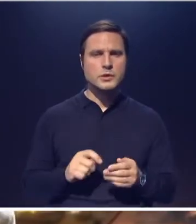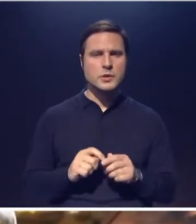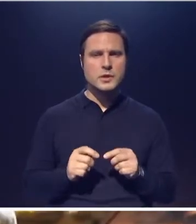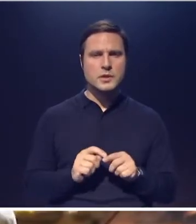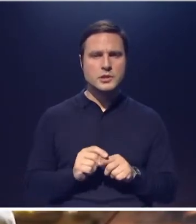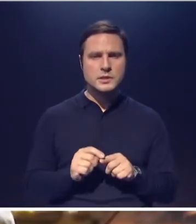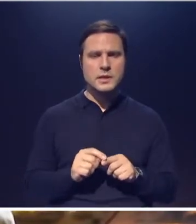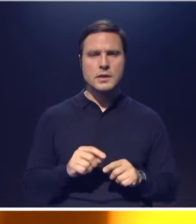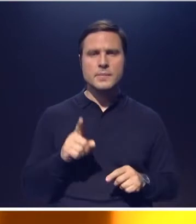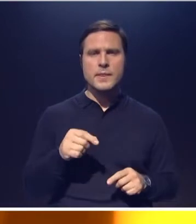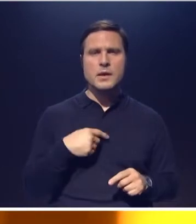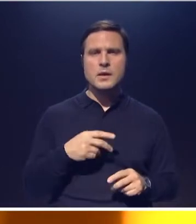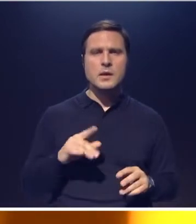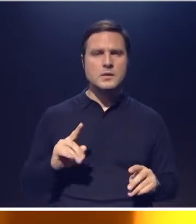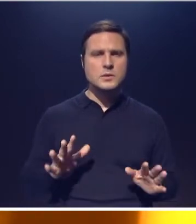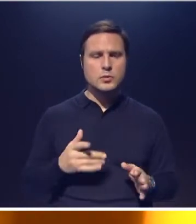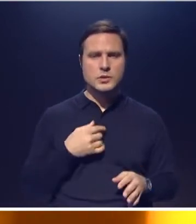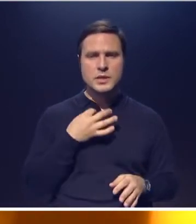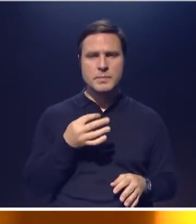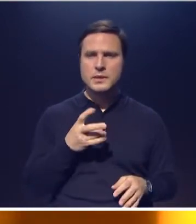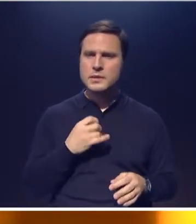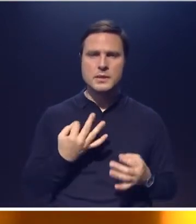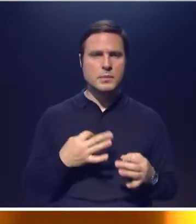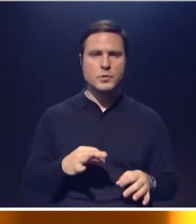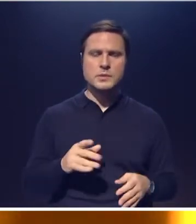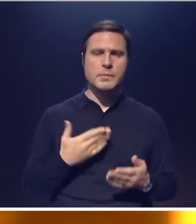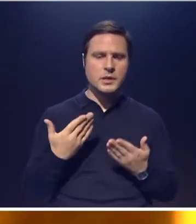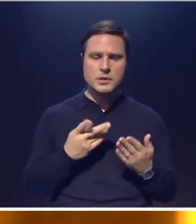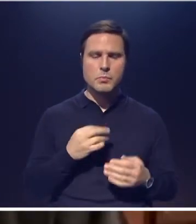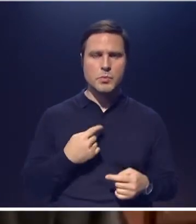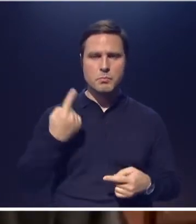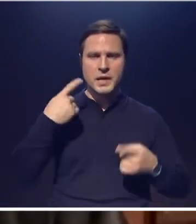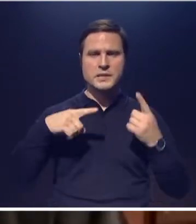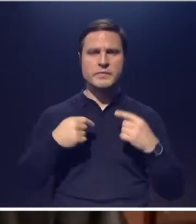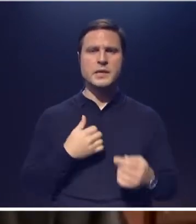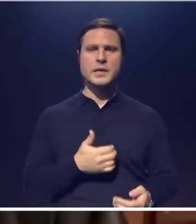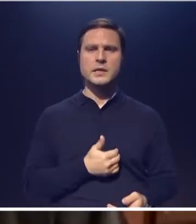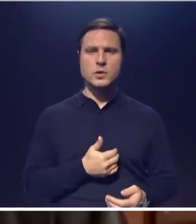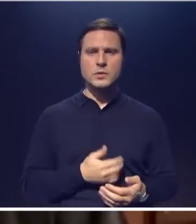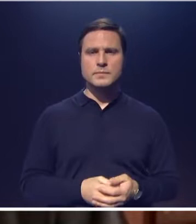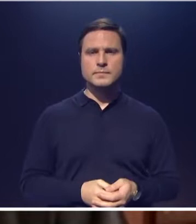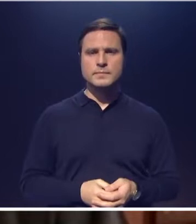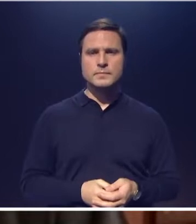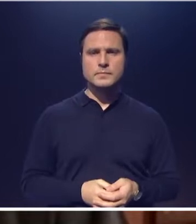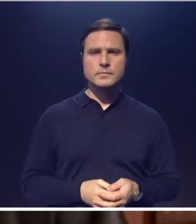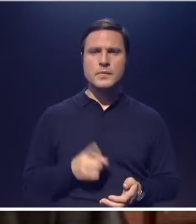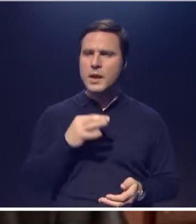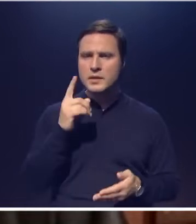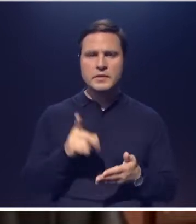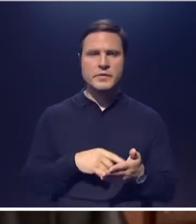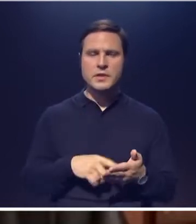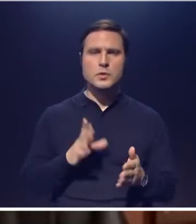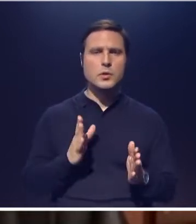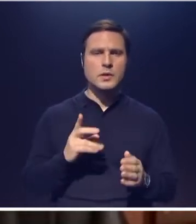комментируя этот случай, указал на недопустимость отчиток по произволению. Они верят не только в Бога и